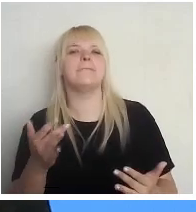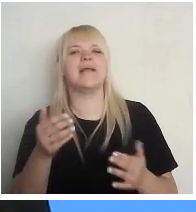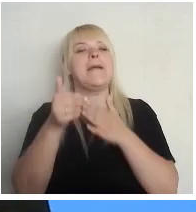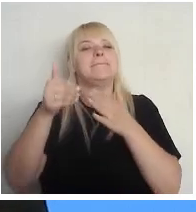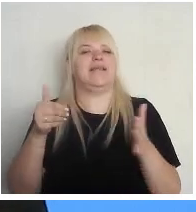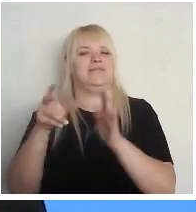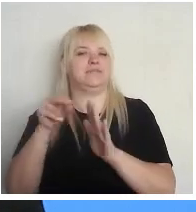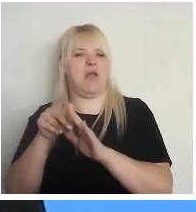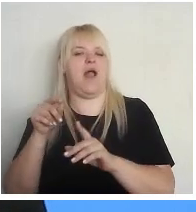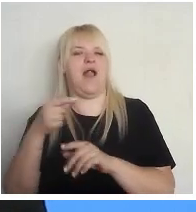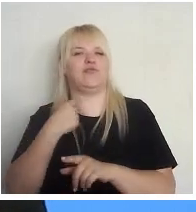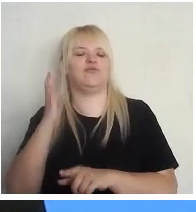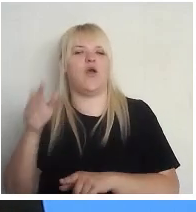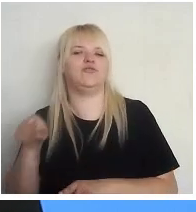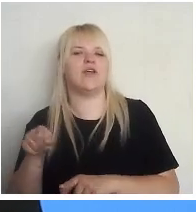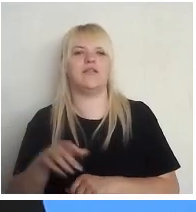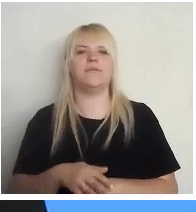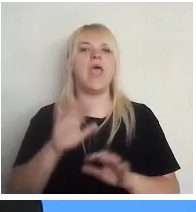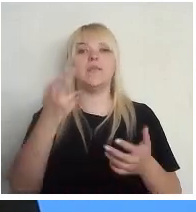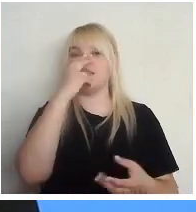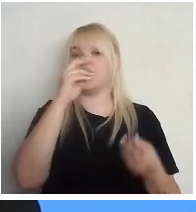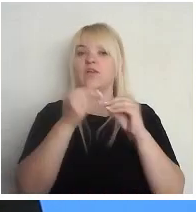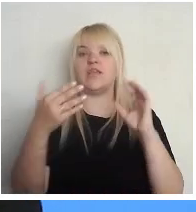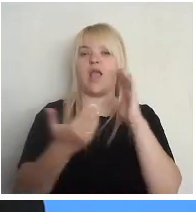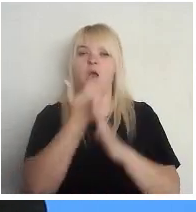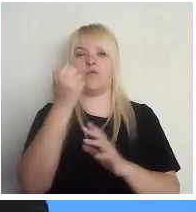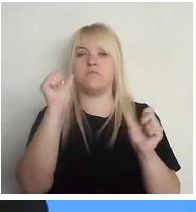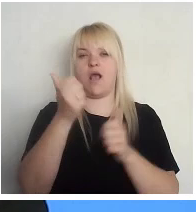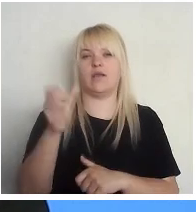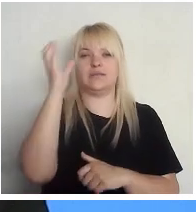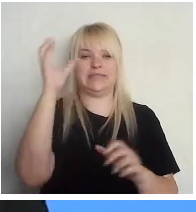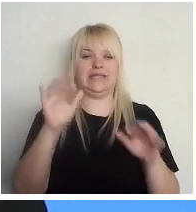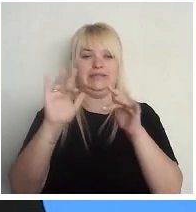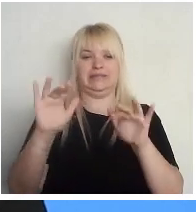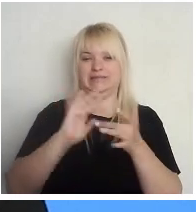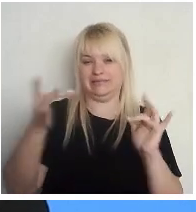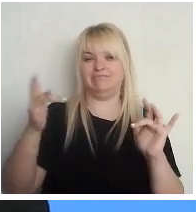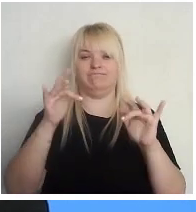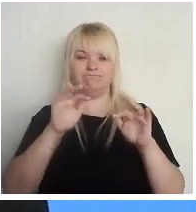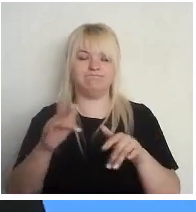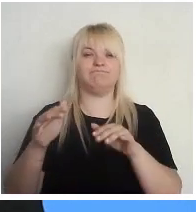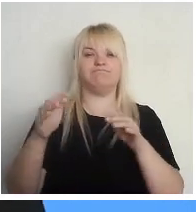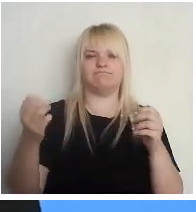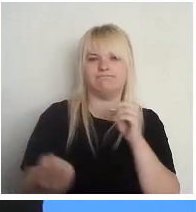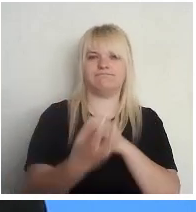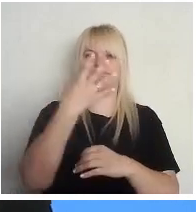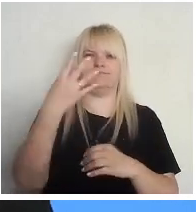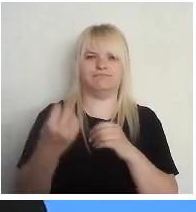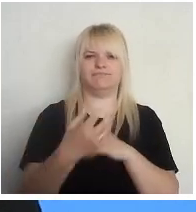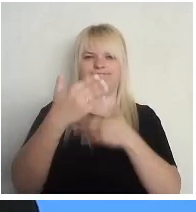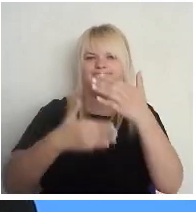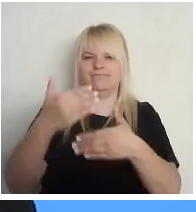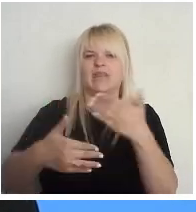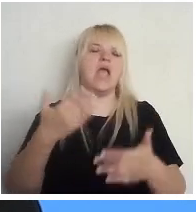ņemot vērā to, ka šīs jaunās mārslīgā intelektu pavārtās kampaņošanas iespējas troši vien, ka mūsu